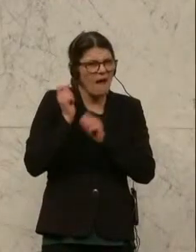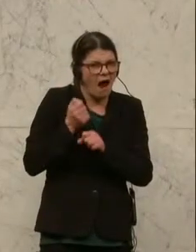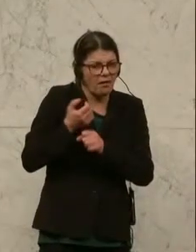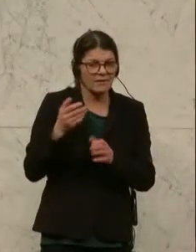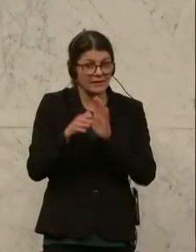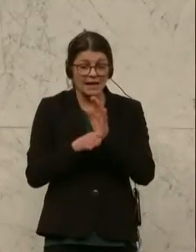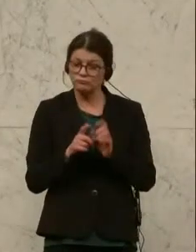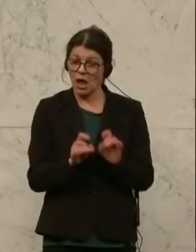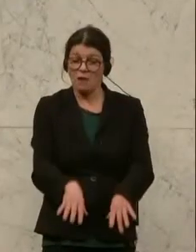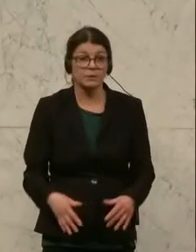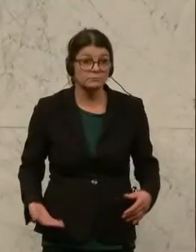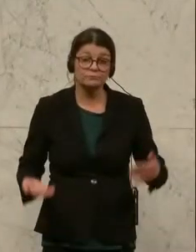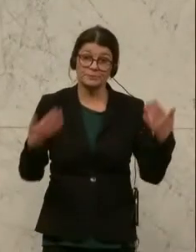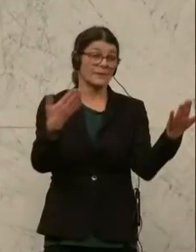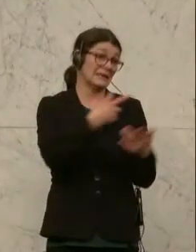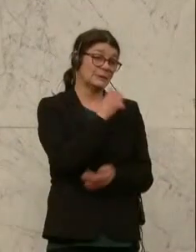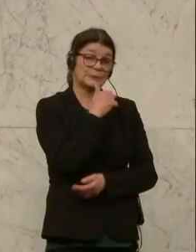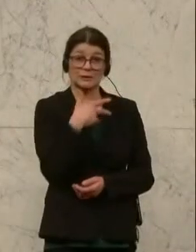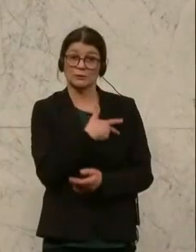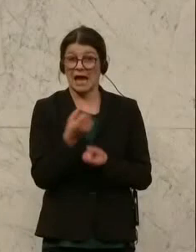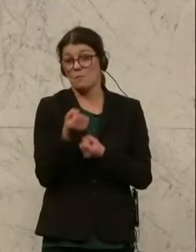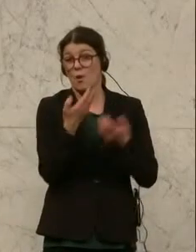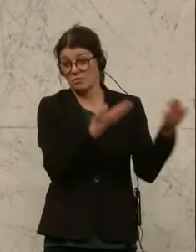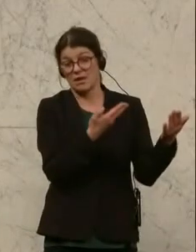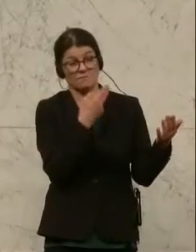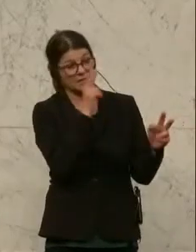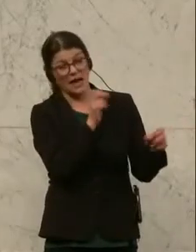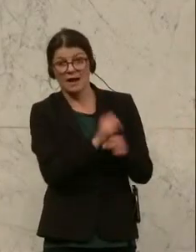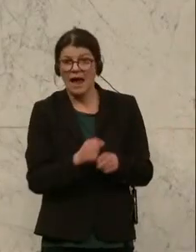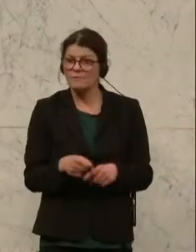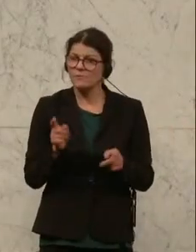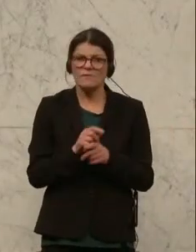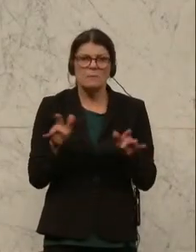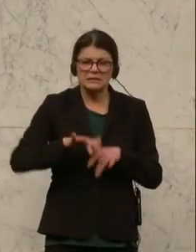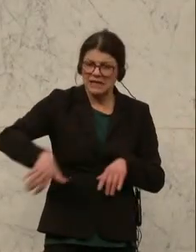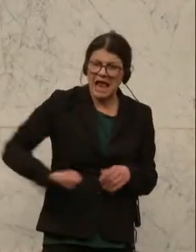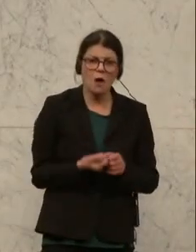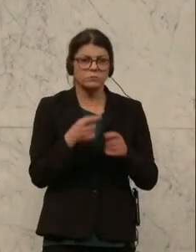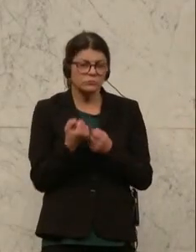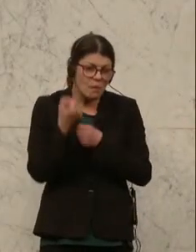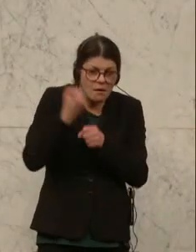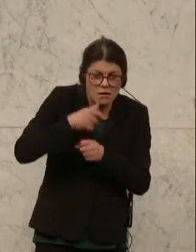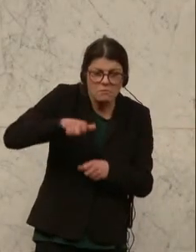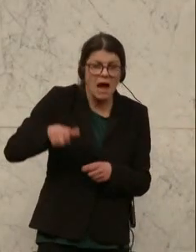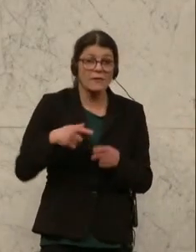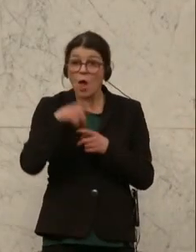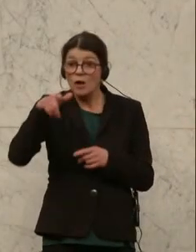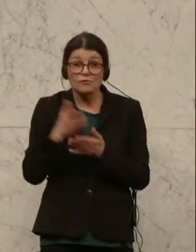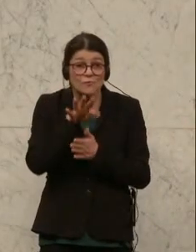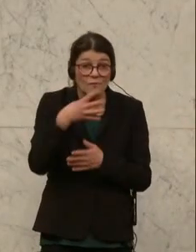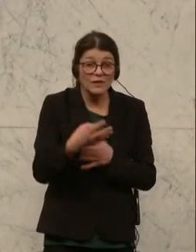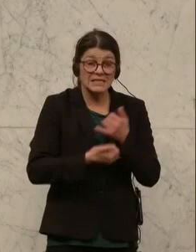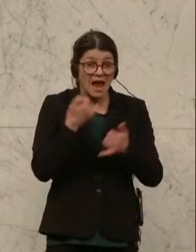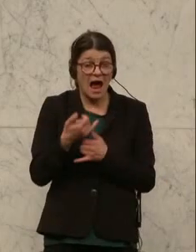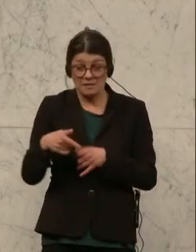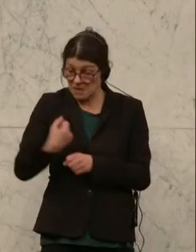getragen. Das ist grüne Sozialpolitik, wie Sie bisher erleben, Pensionsraum und Hacklerregelung. Leute, die 45 Jahre in Österreich